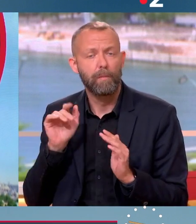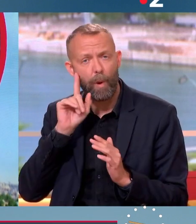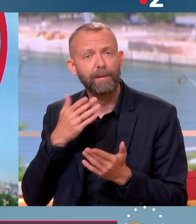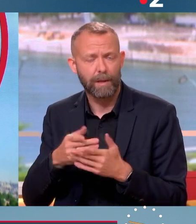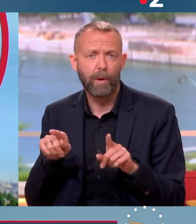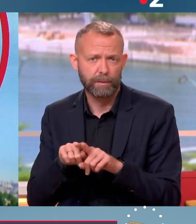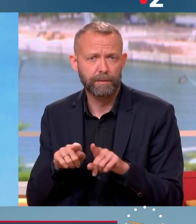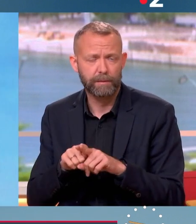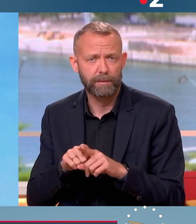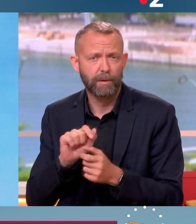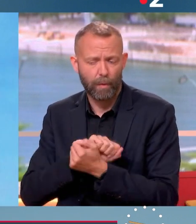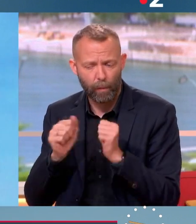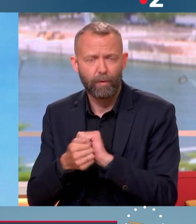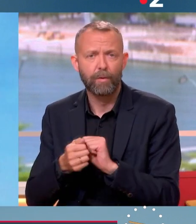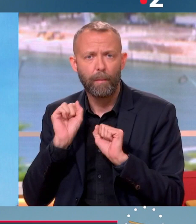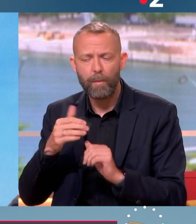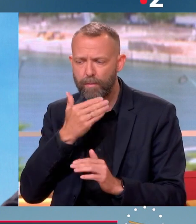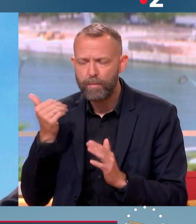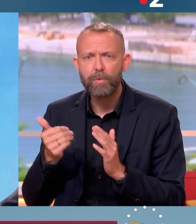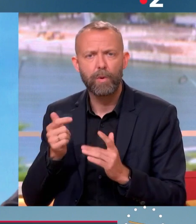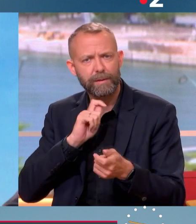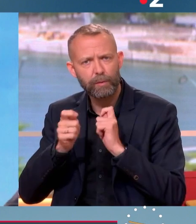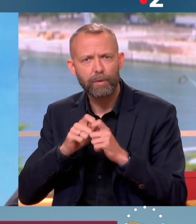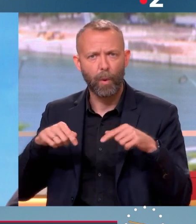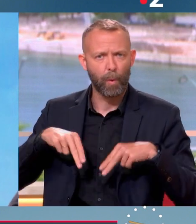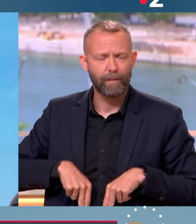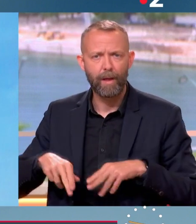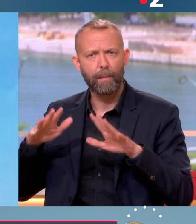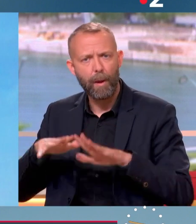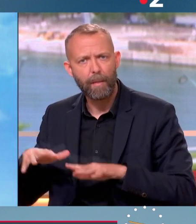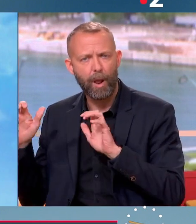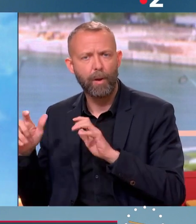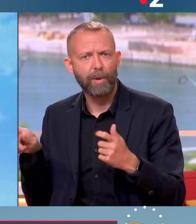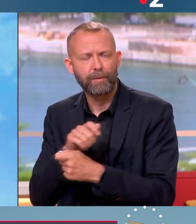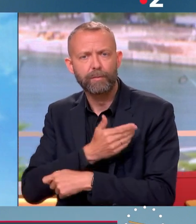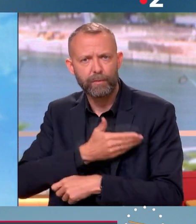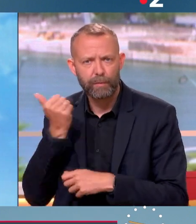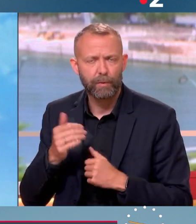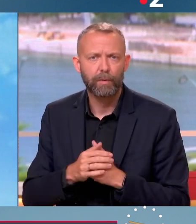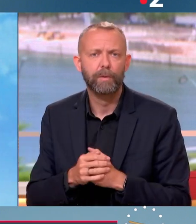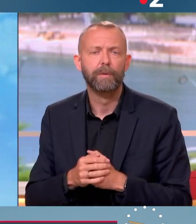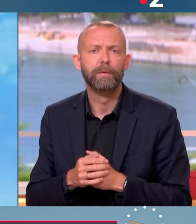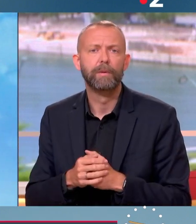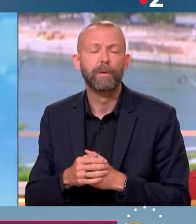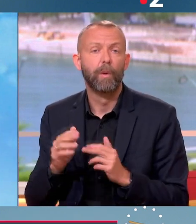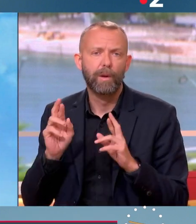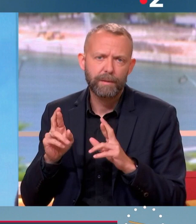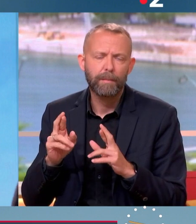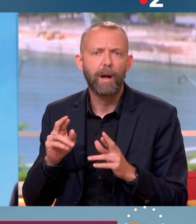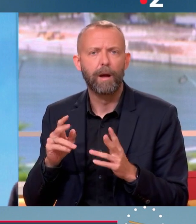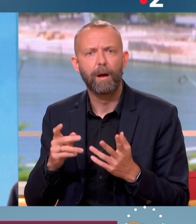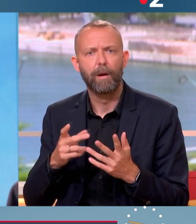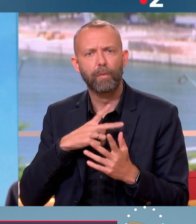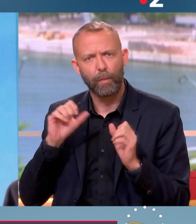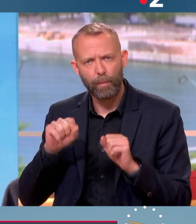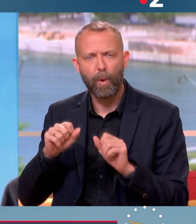refondation, la capacité à mieux discuter entre gouvernement et Parlement. Mais vous espérez clairement plus de ministres après les législatives. On espère surtout avoir de